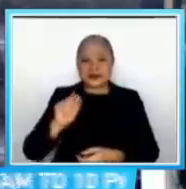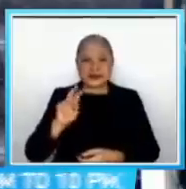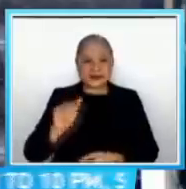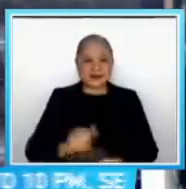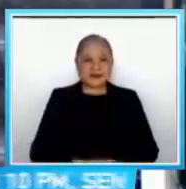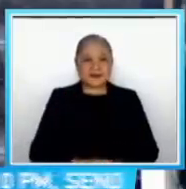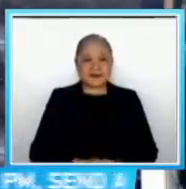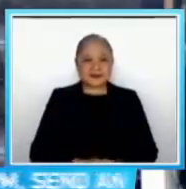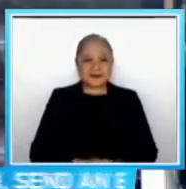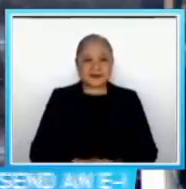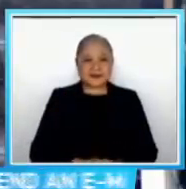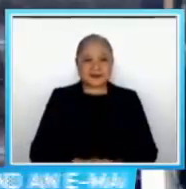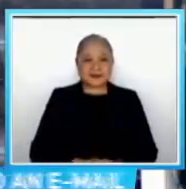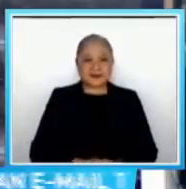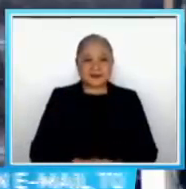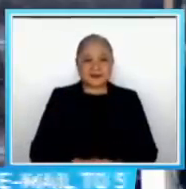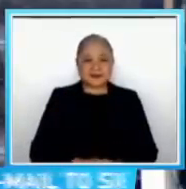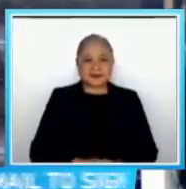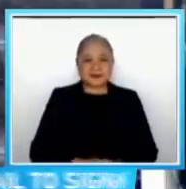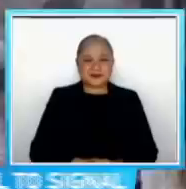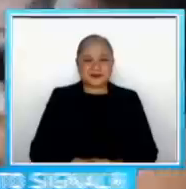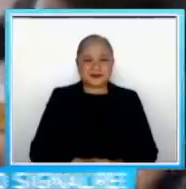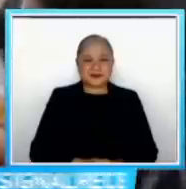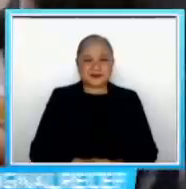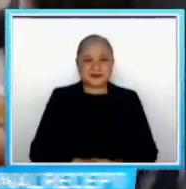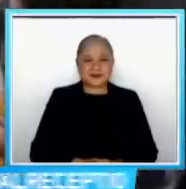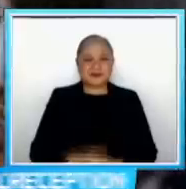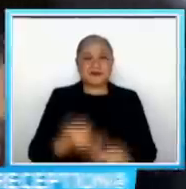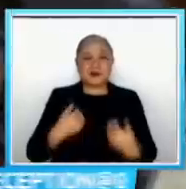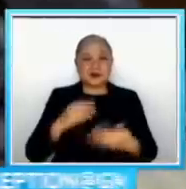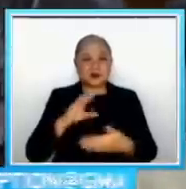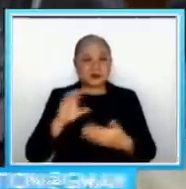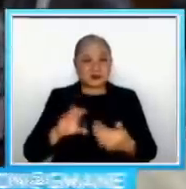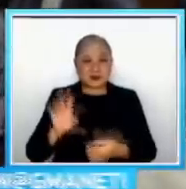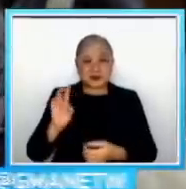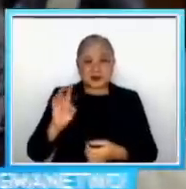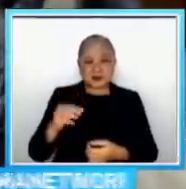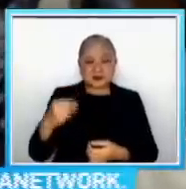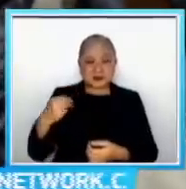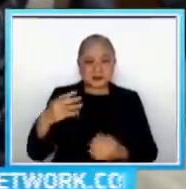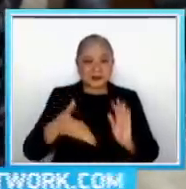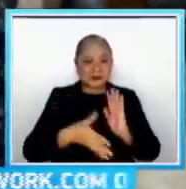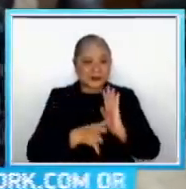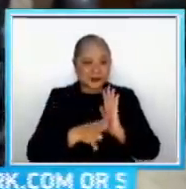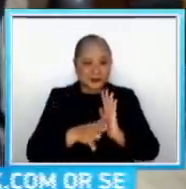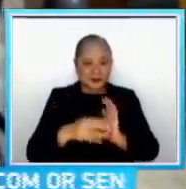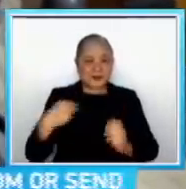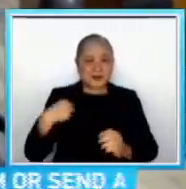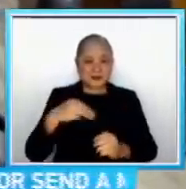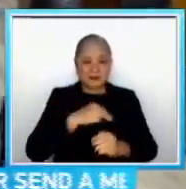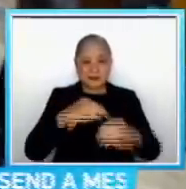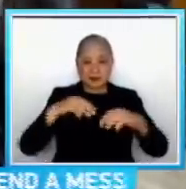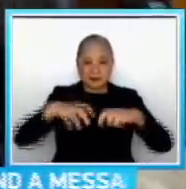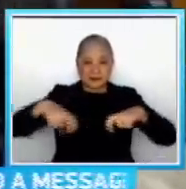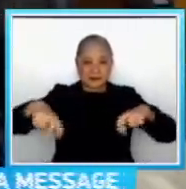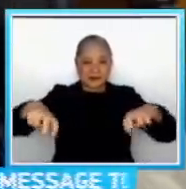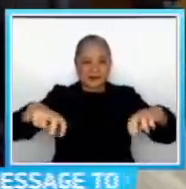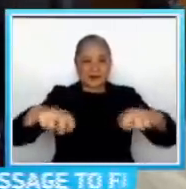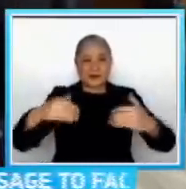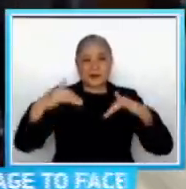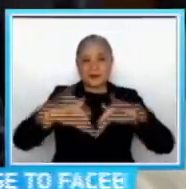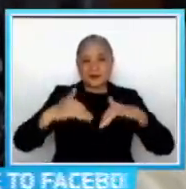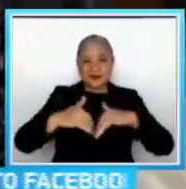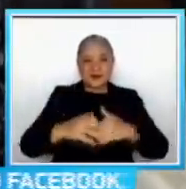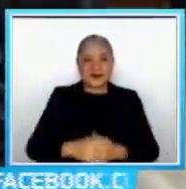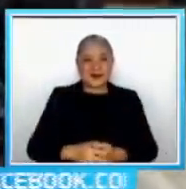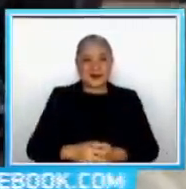Tina? Tati kumpleto ang 7 membro ng Comelec Unbank sa unbank session ngayong kumagang Hybrid ang unbank